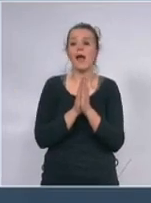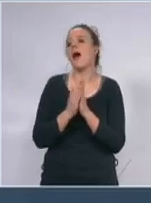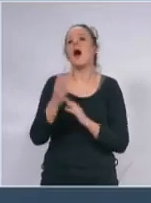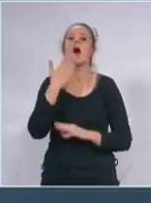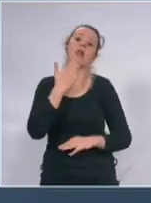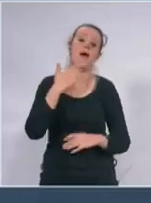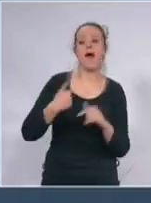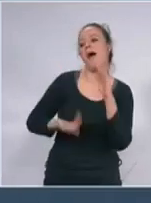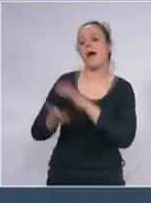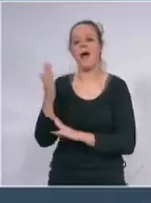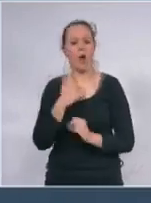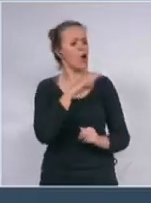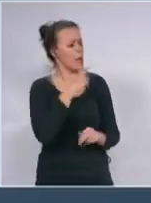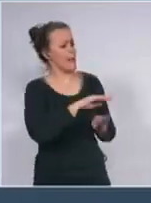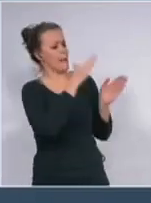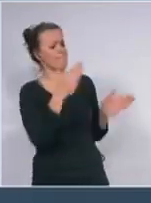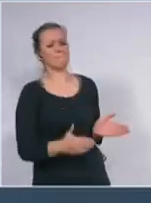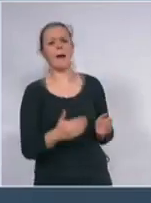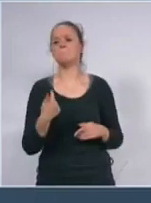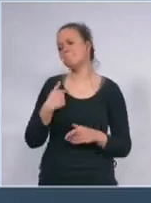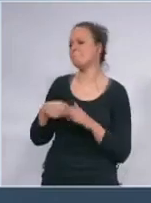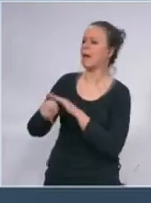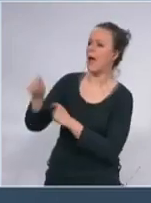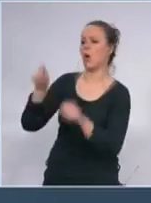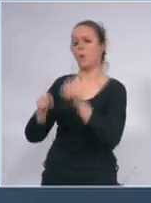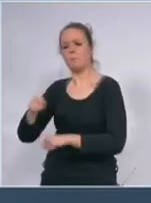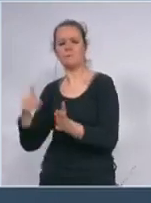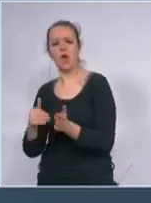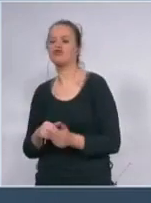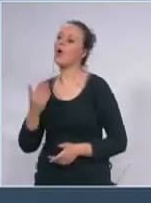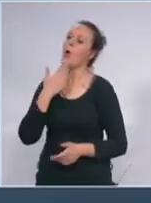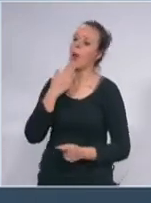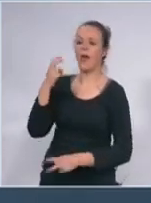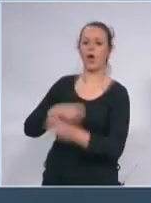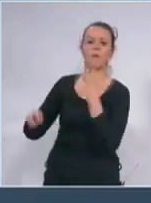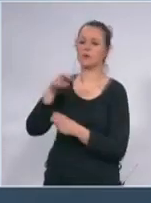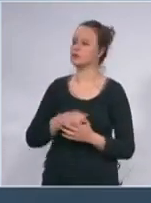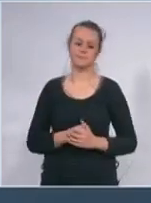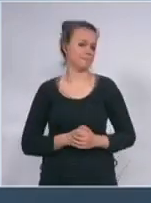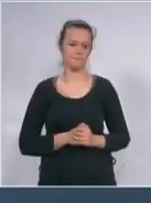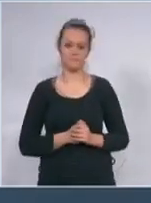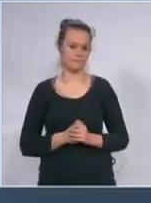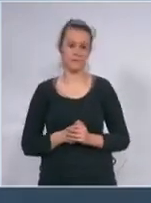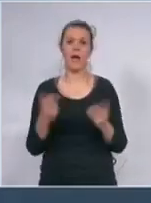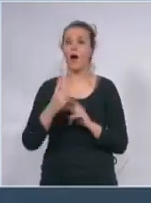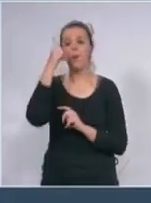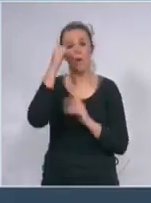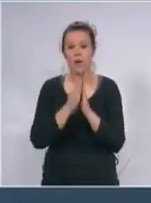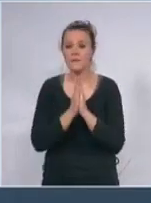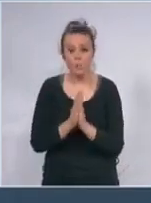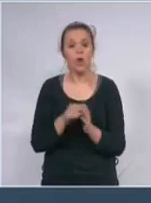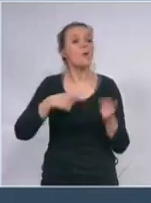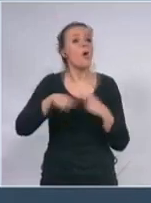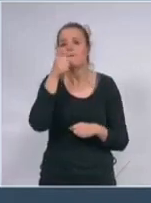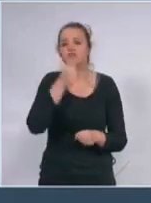potrebe nemojte da izlazite šetnje radi ko Boga vas molim ne izlazite ljudi mi ovo radimo zbog